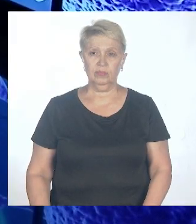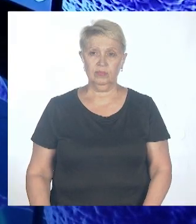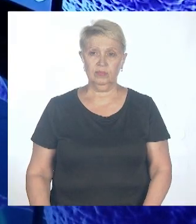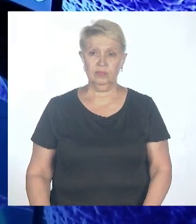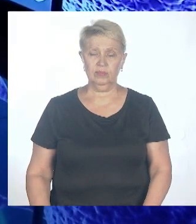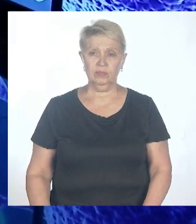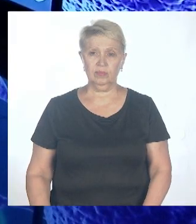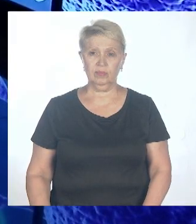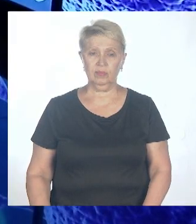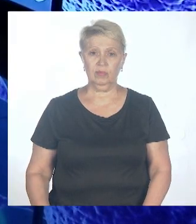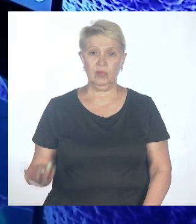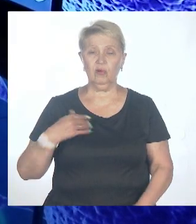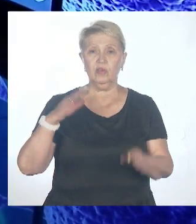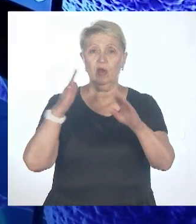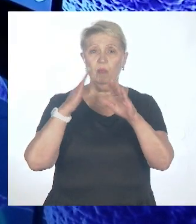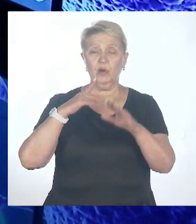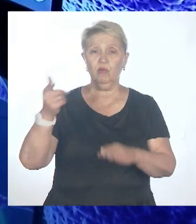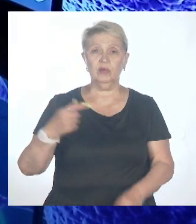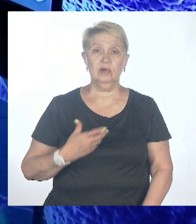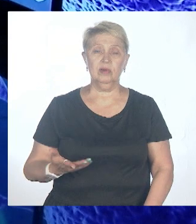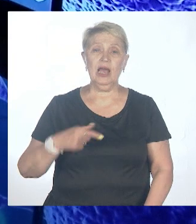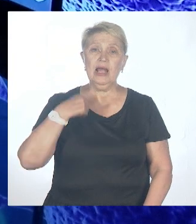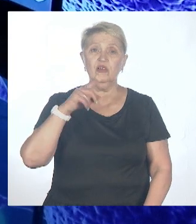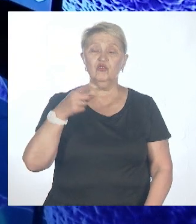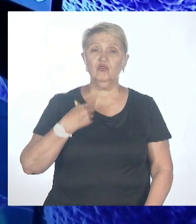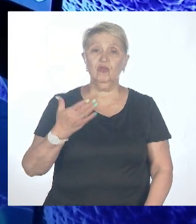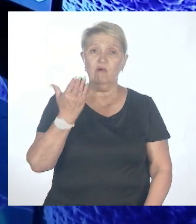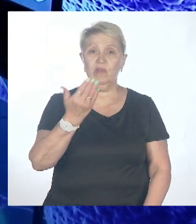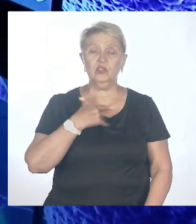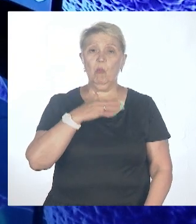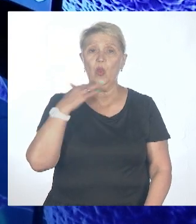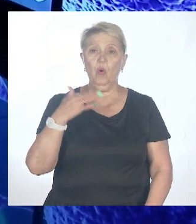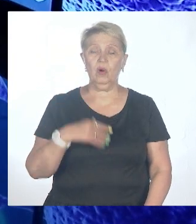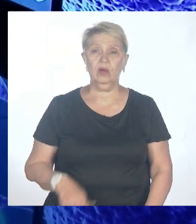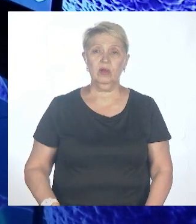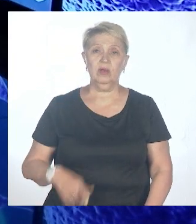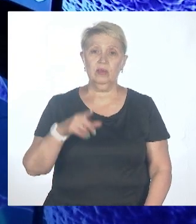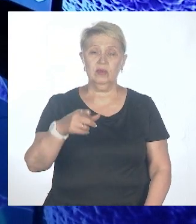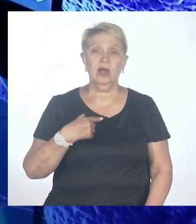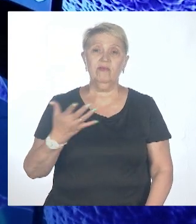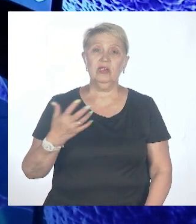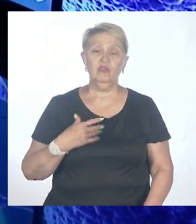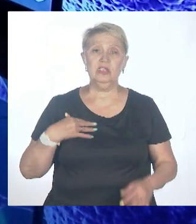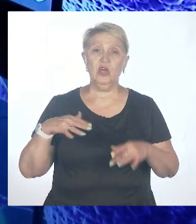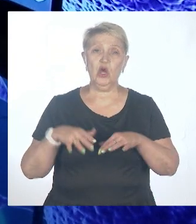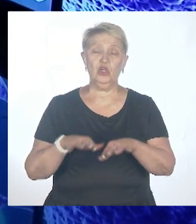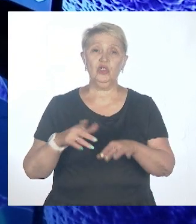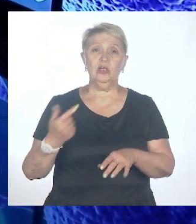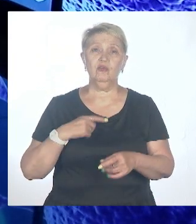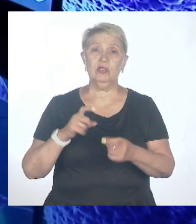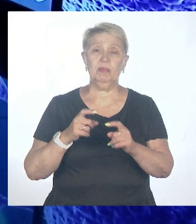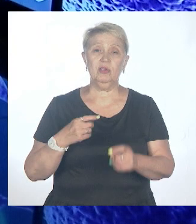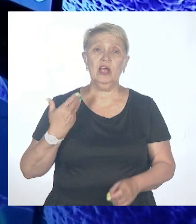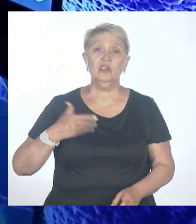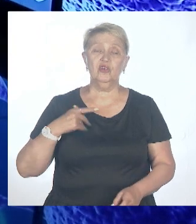отбор, вас что-то многовато, сейчас мы эту половинку выкосим. А вы тут, значит, решили в своей стае бороться со мной. Так зачем-то